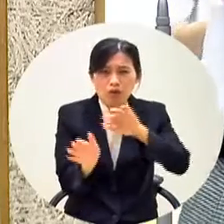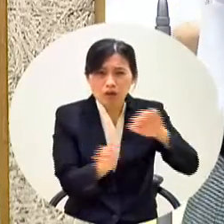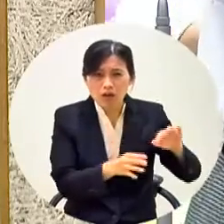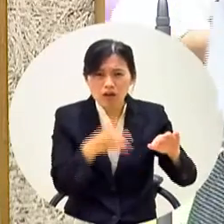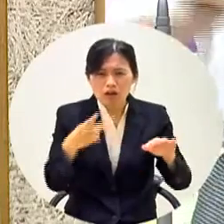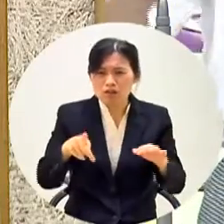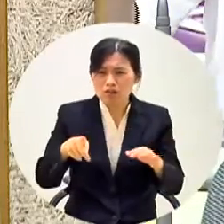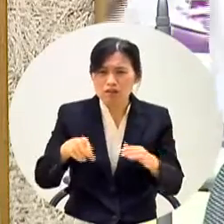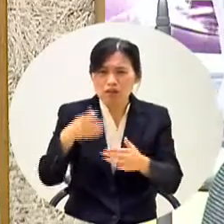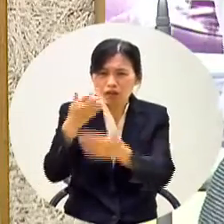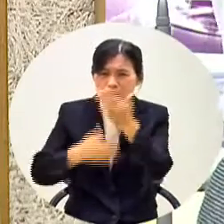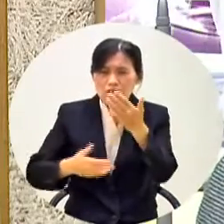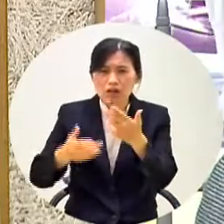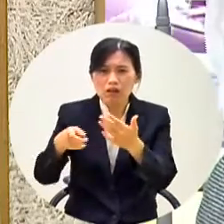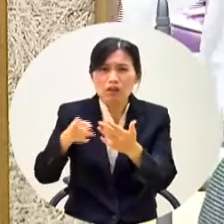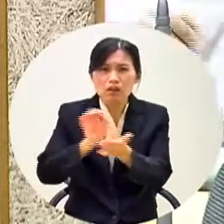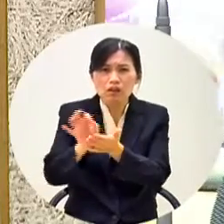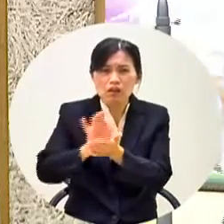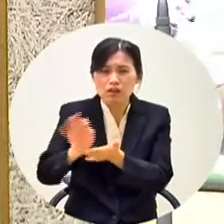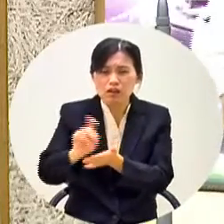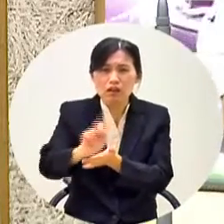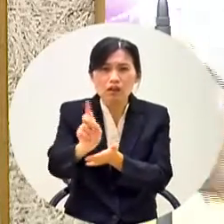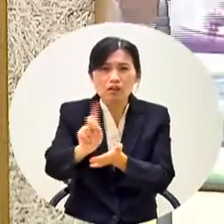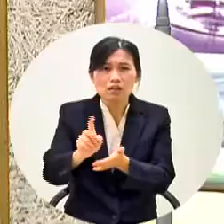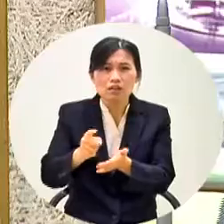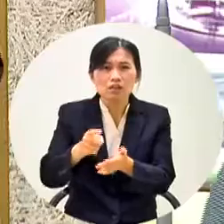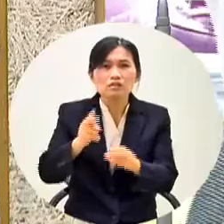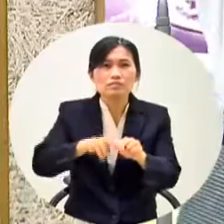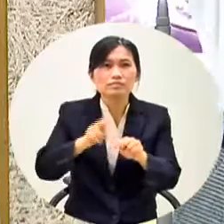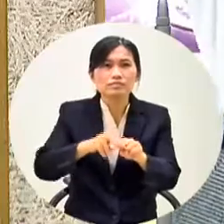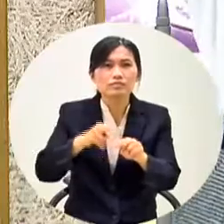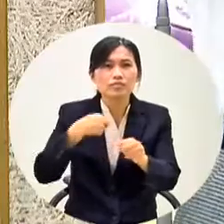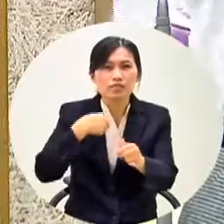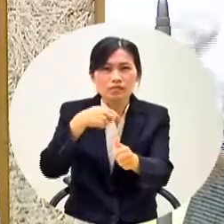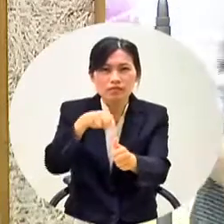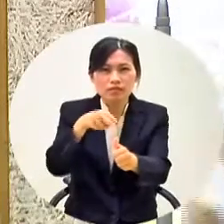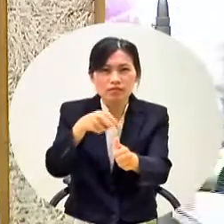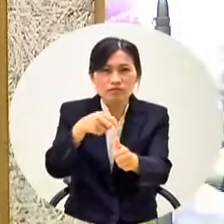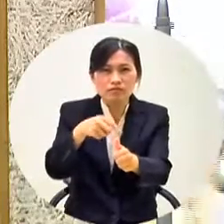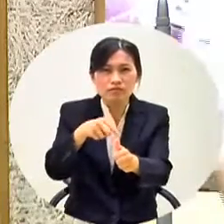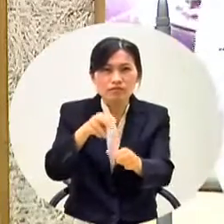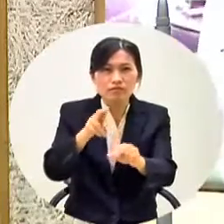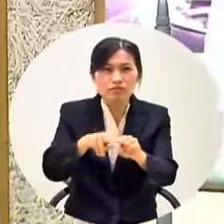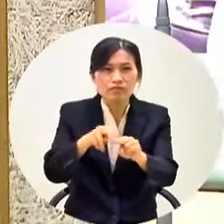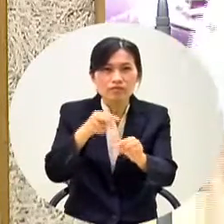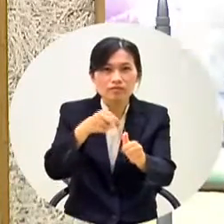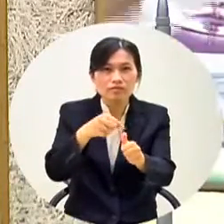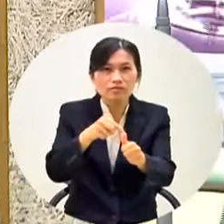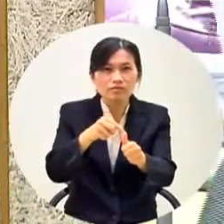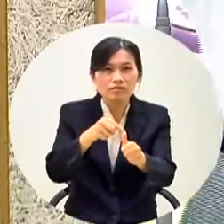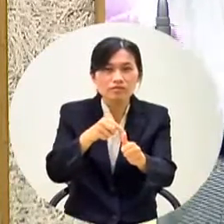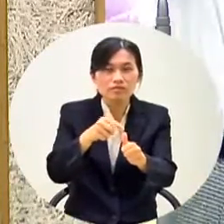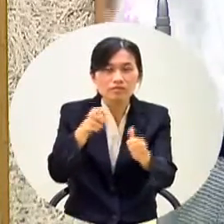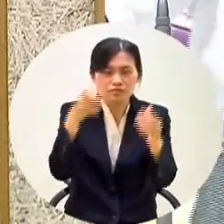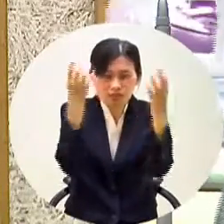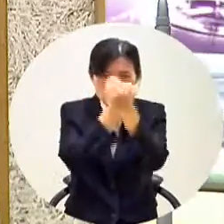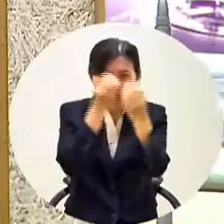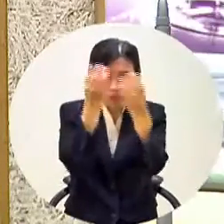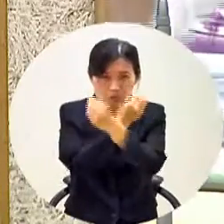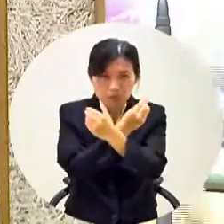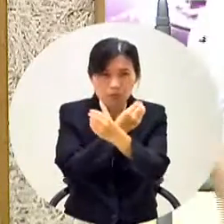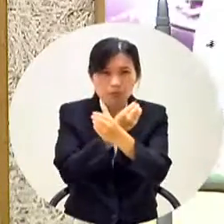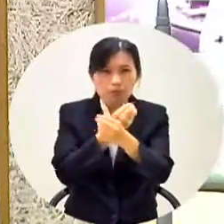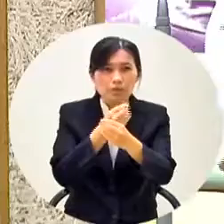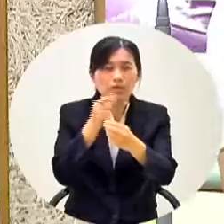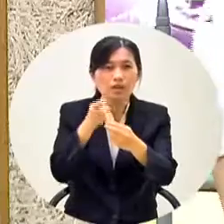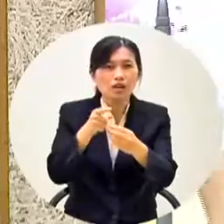我不知道你這個東西我告訴你你請坐我要教你你請坐你誤解了你請坐六